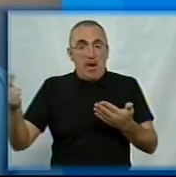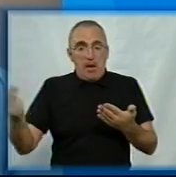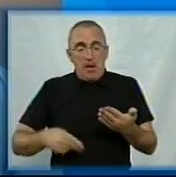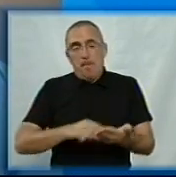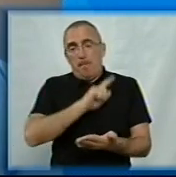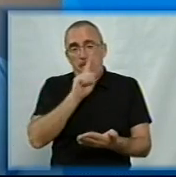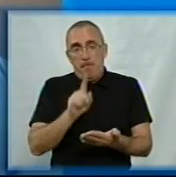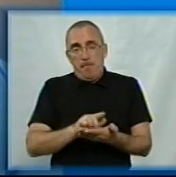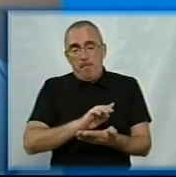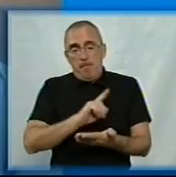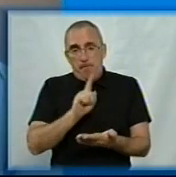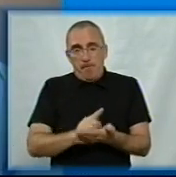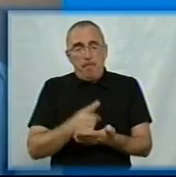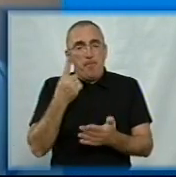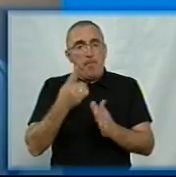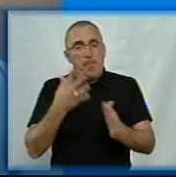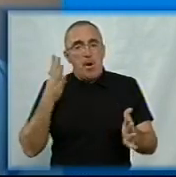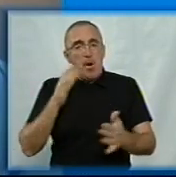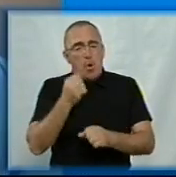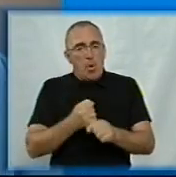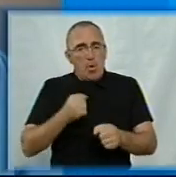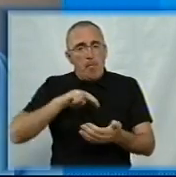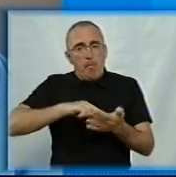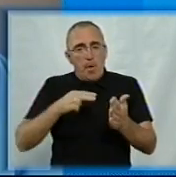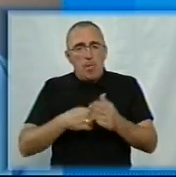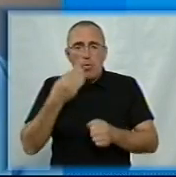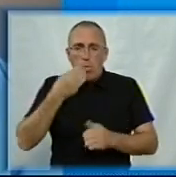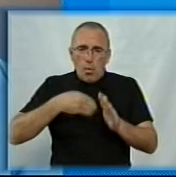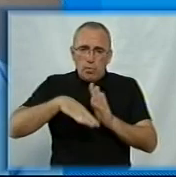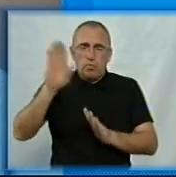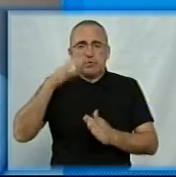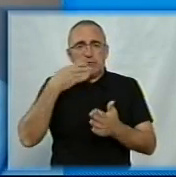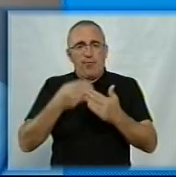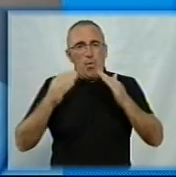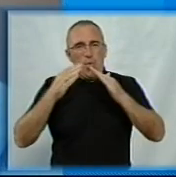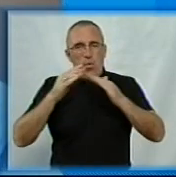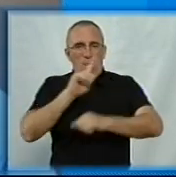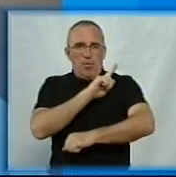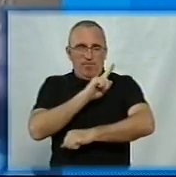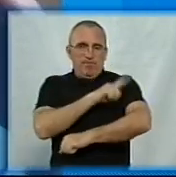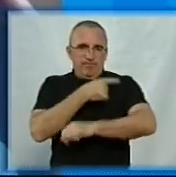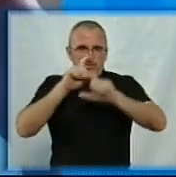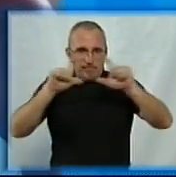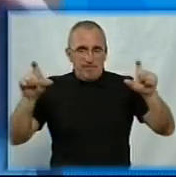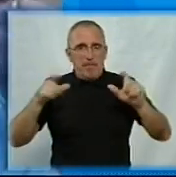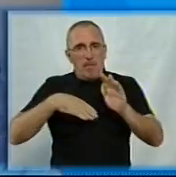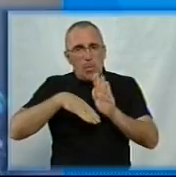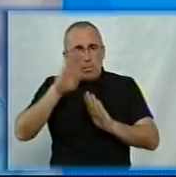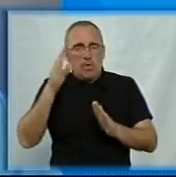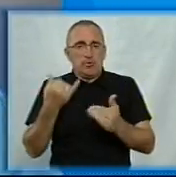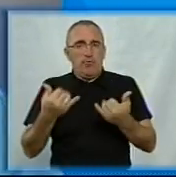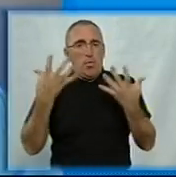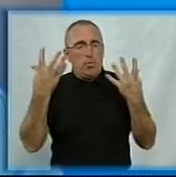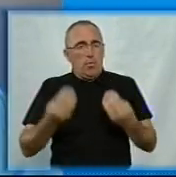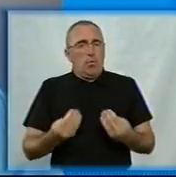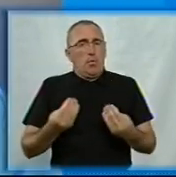повинні, по-перше, розробити план удосконалення свого закладу. Цей план удосконалення на сьогоднішній